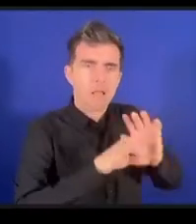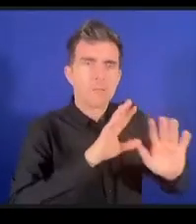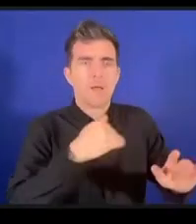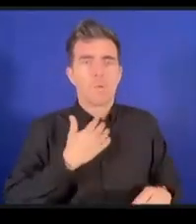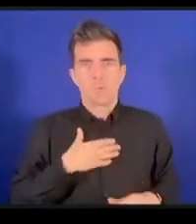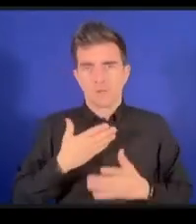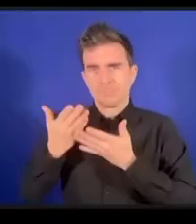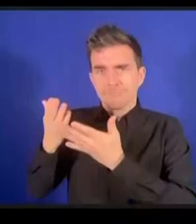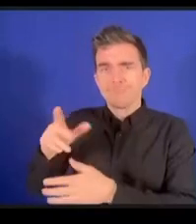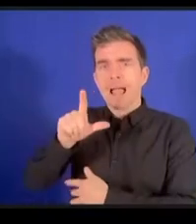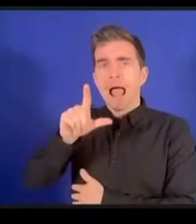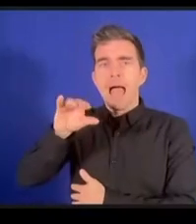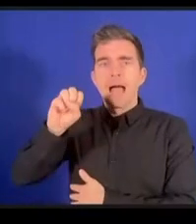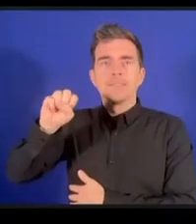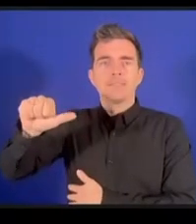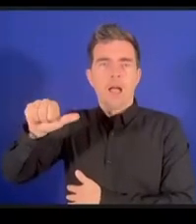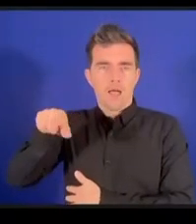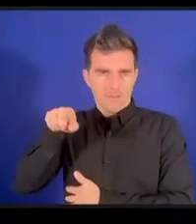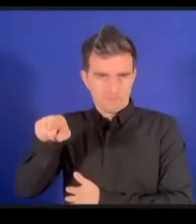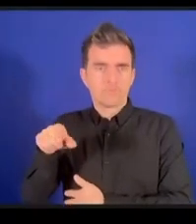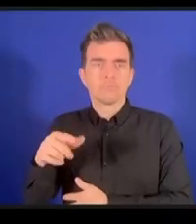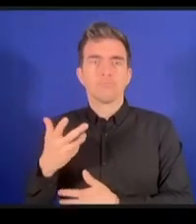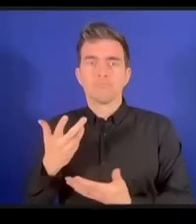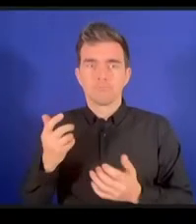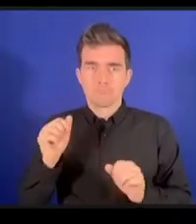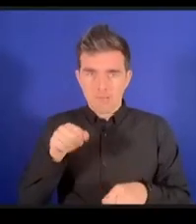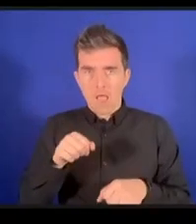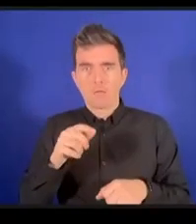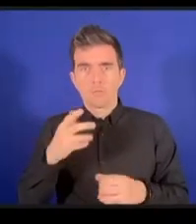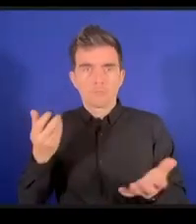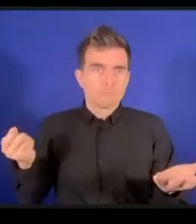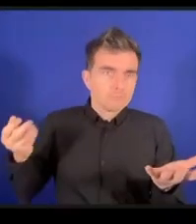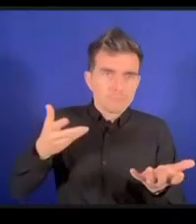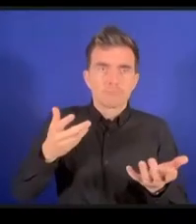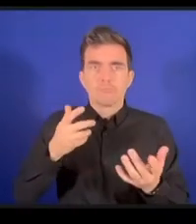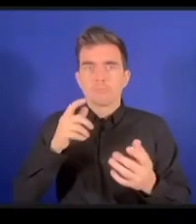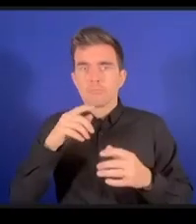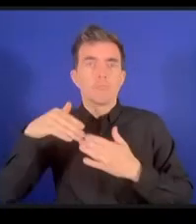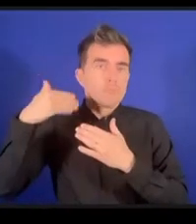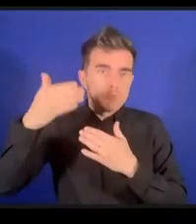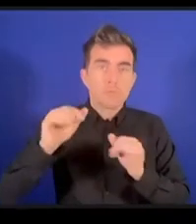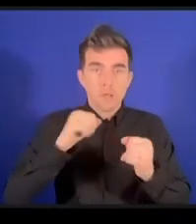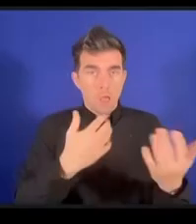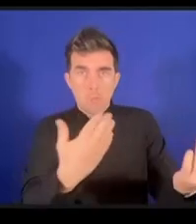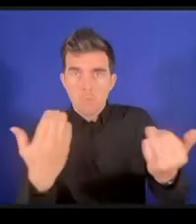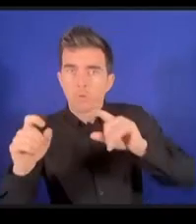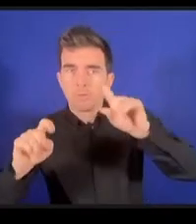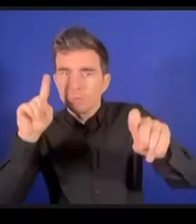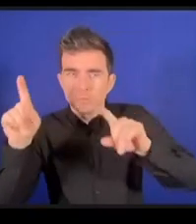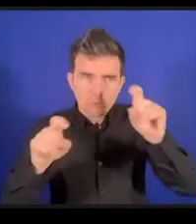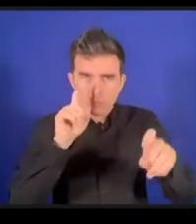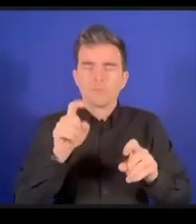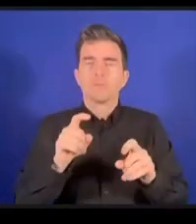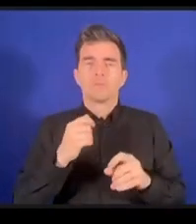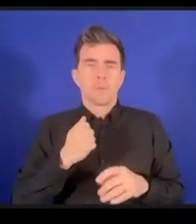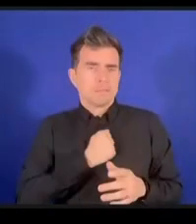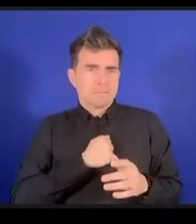ひチャンスを提供したいと思いますのですいませんリサさんどうぞ